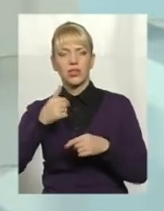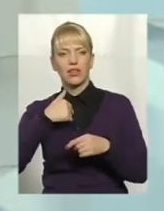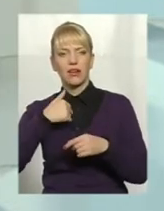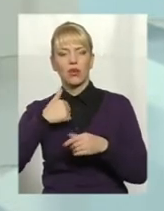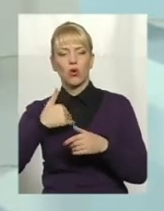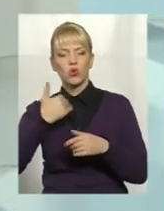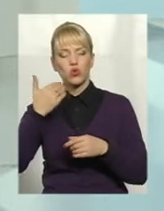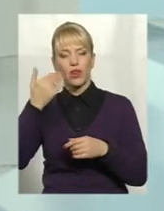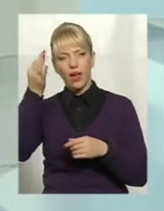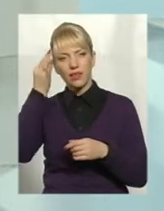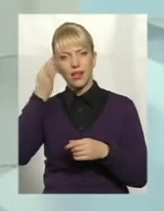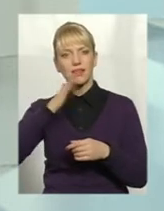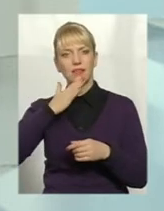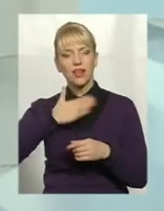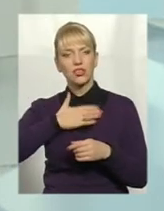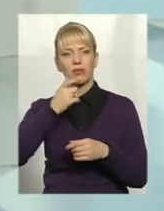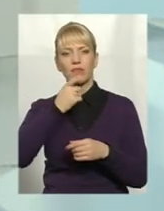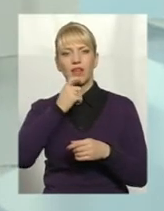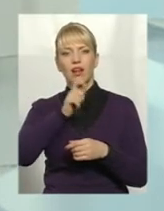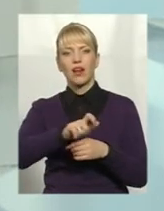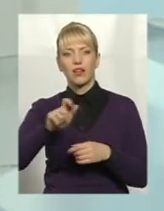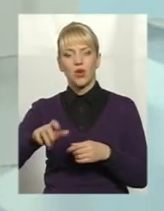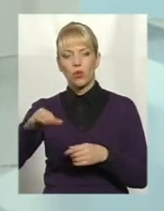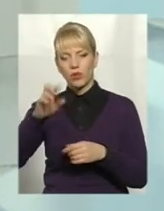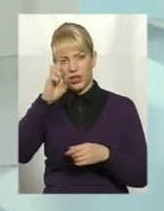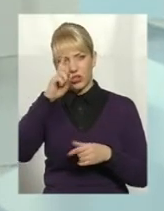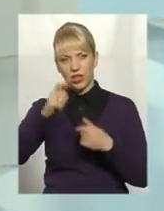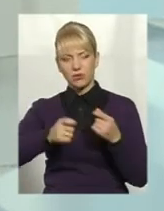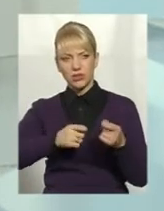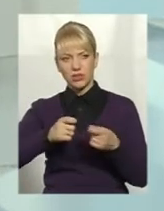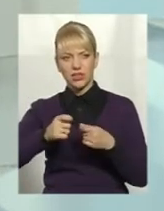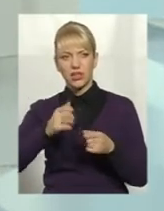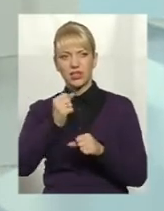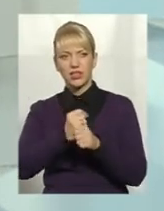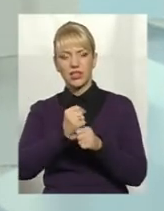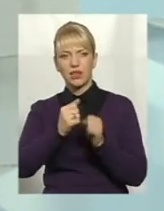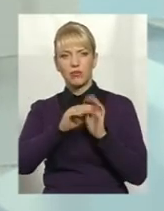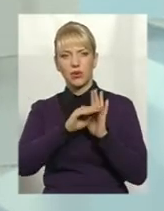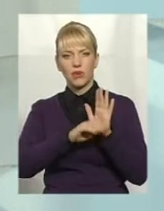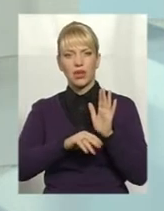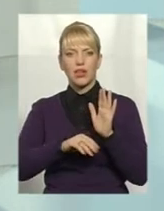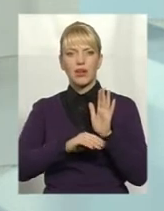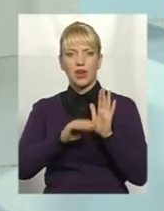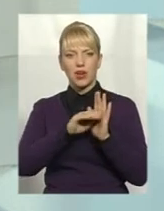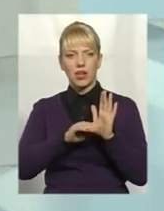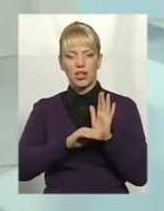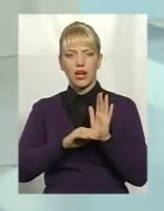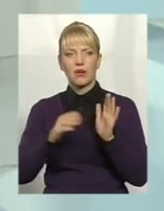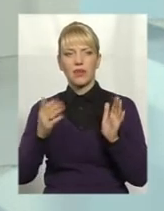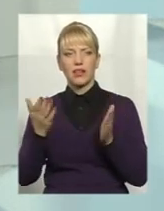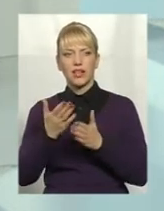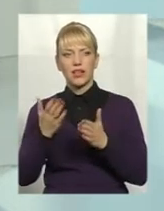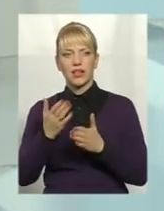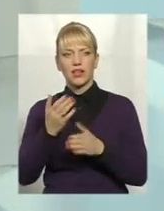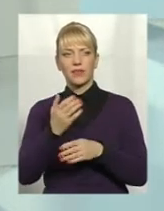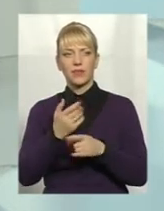нашим глядачам, в облдержадміністрації дії програма GZ, програма дії вже в нас